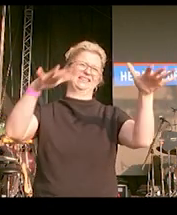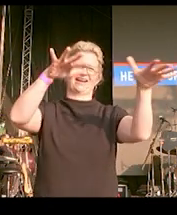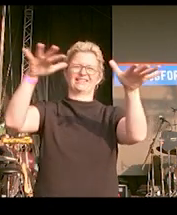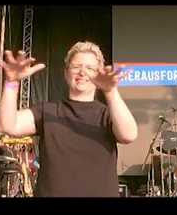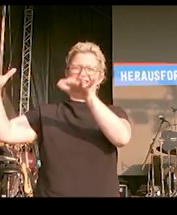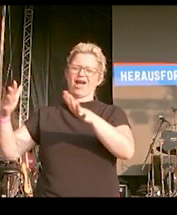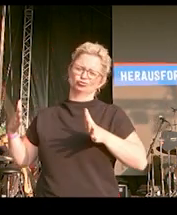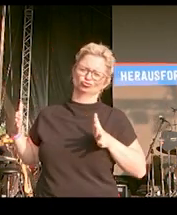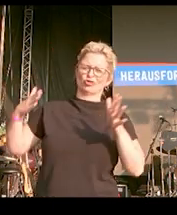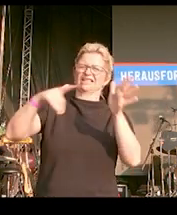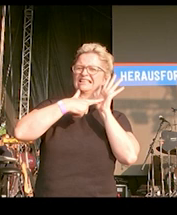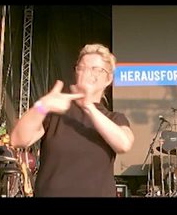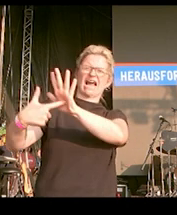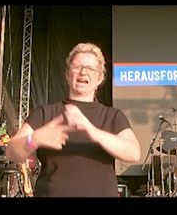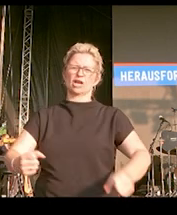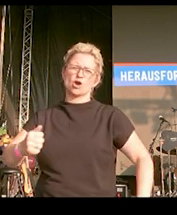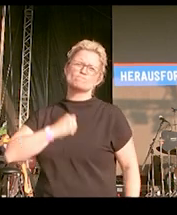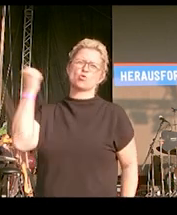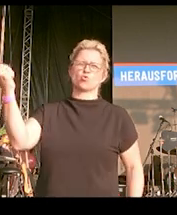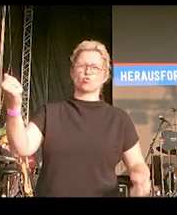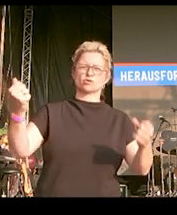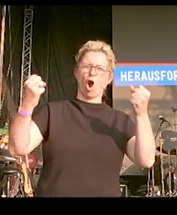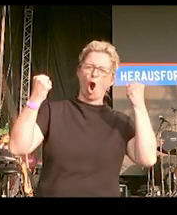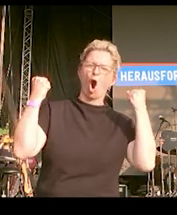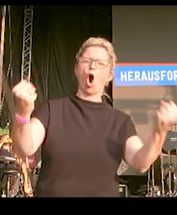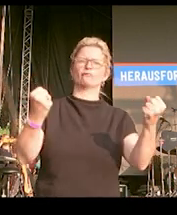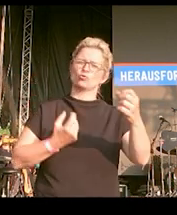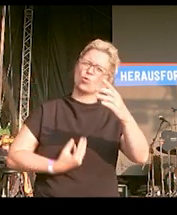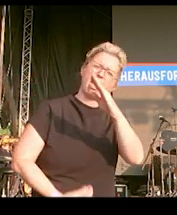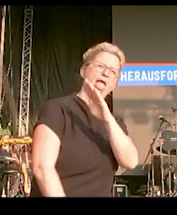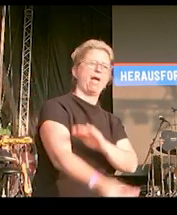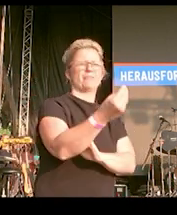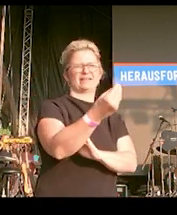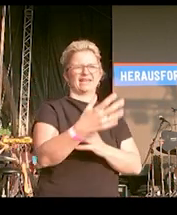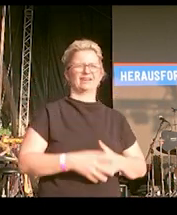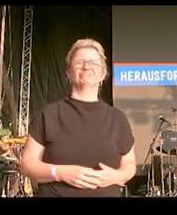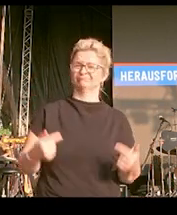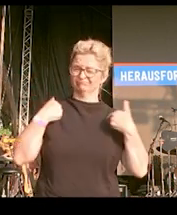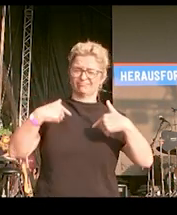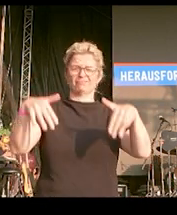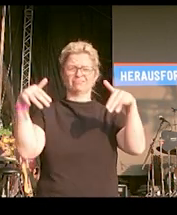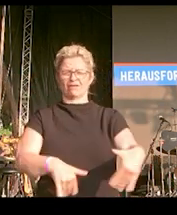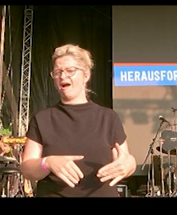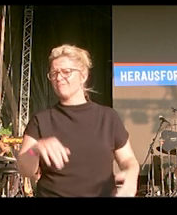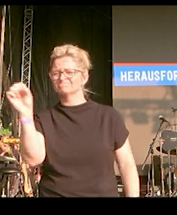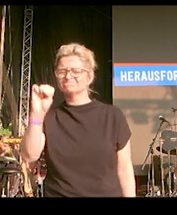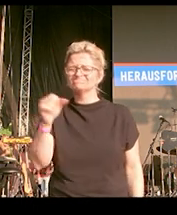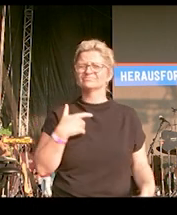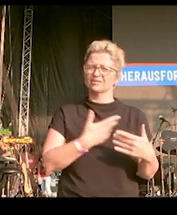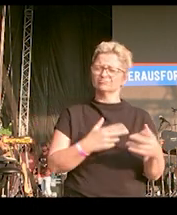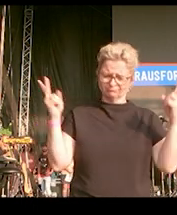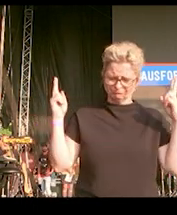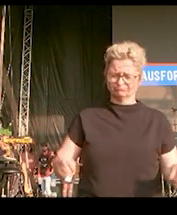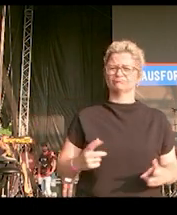Straßen mit Mut, Hoffnung und Empathie gefüllt habt. Ich bin heute hierher gekommen als